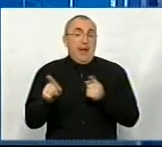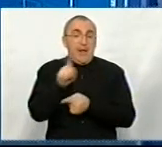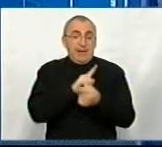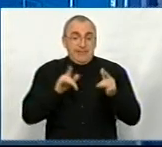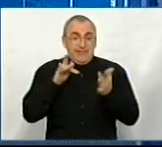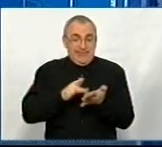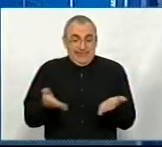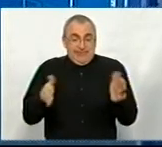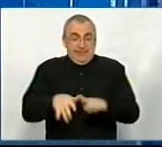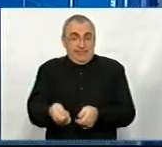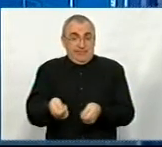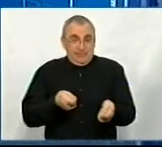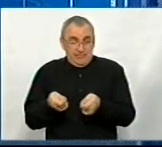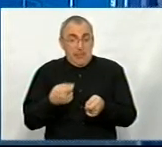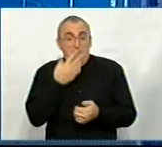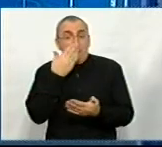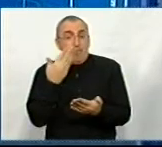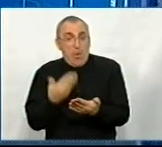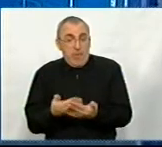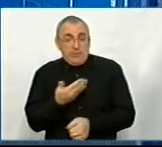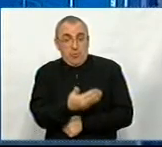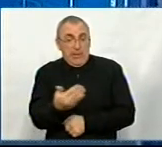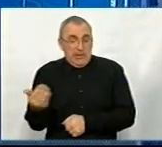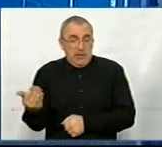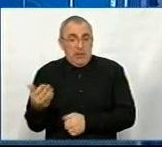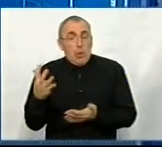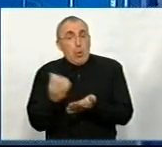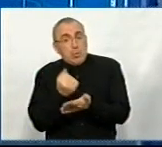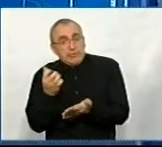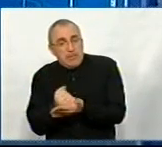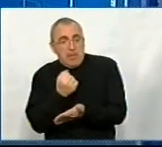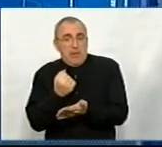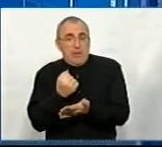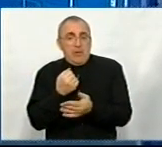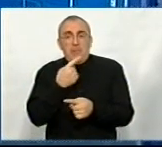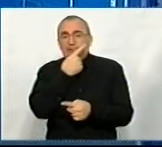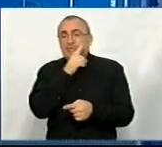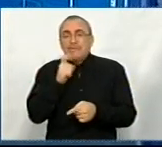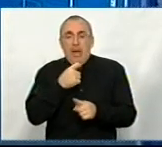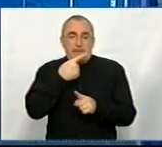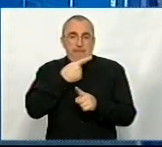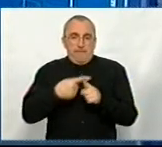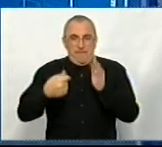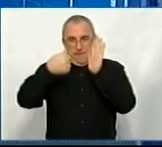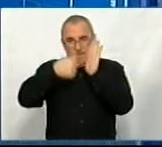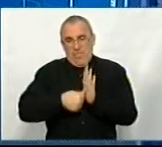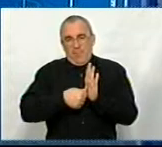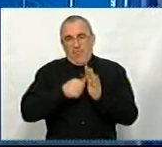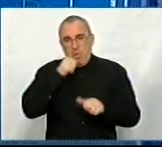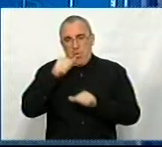децентралізації, ми побачимо її успіхи десь за півроку. А не